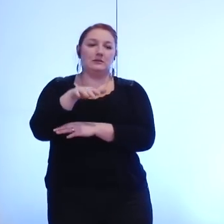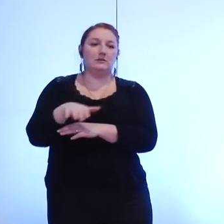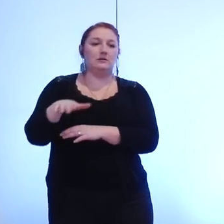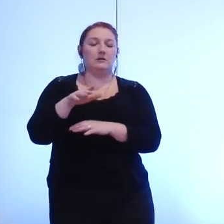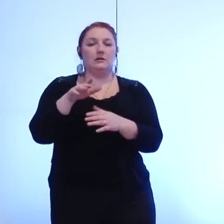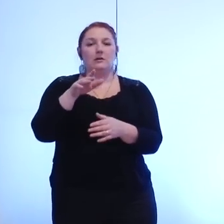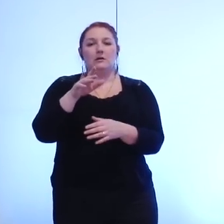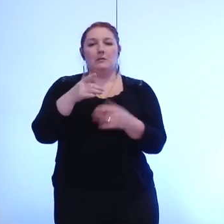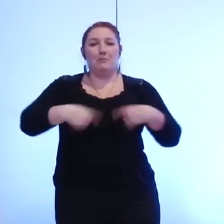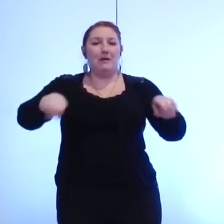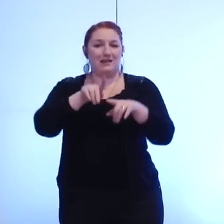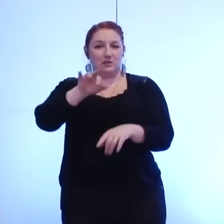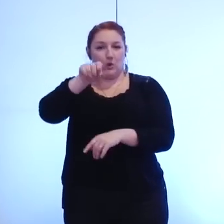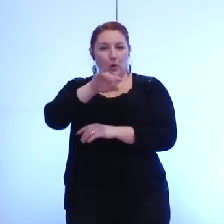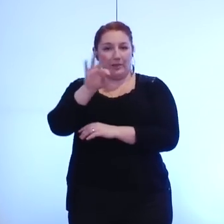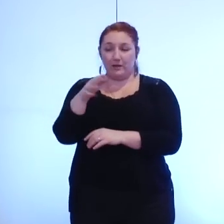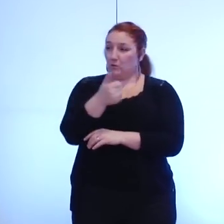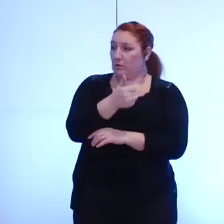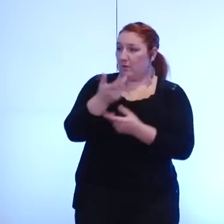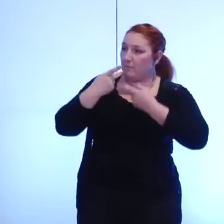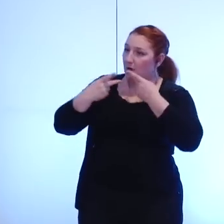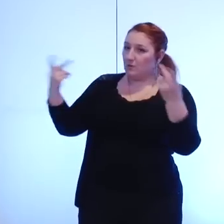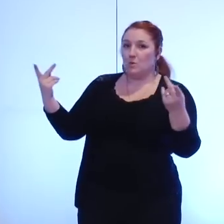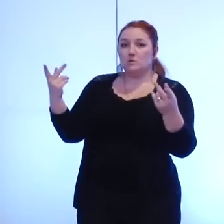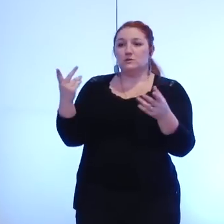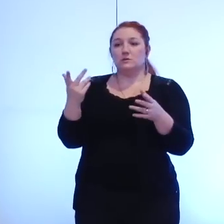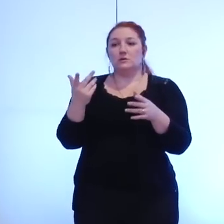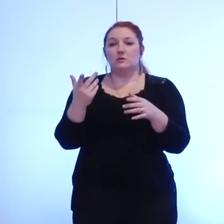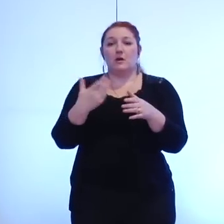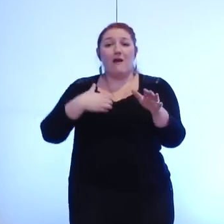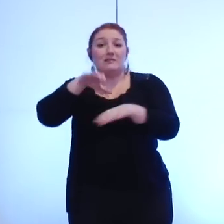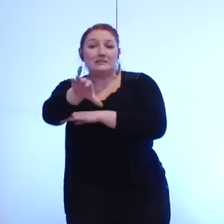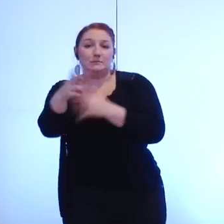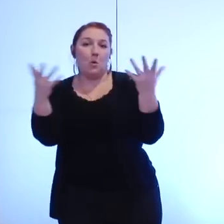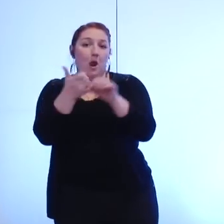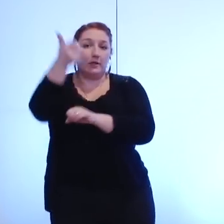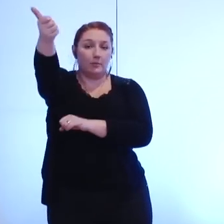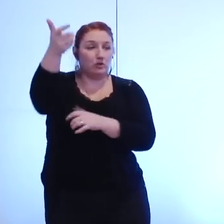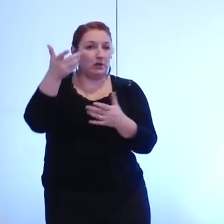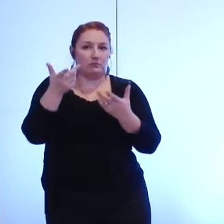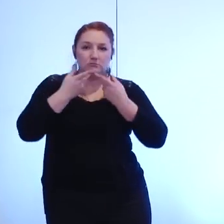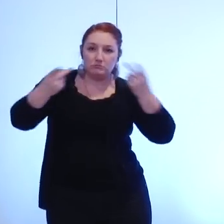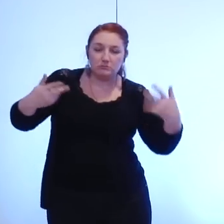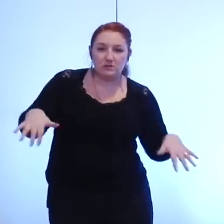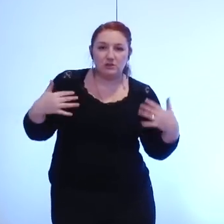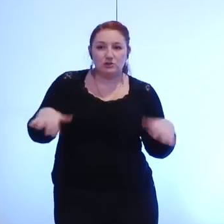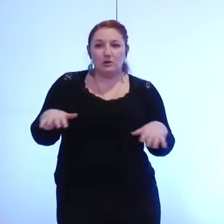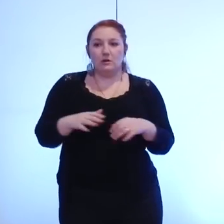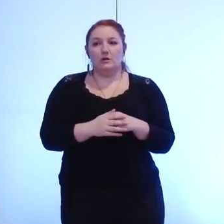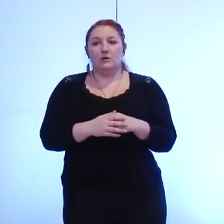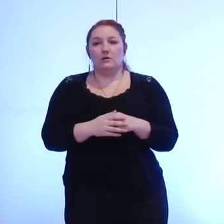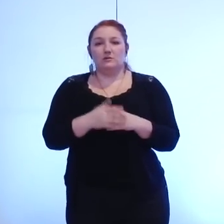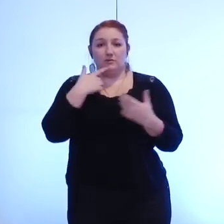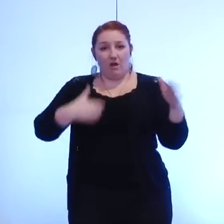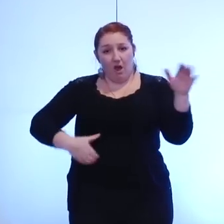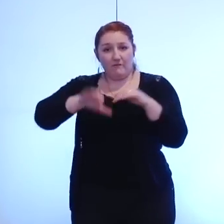chute des investissements de Grenoble l'année prochaine. Je cite celui-ci, pour dégager des capacités d'auto-financement, c'est l'investissement qui sera